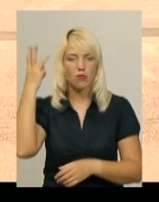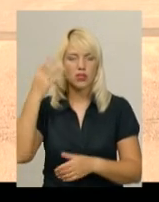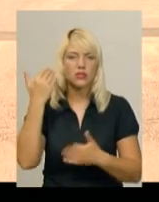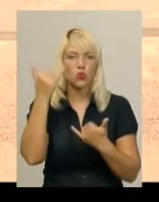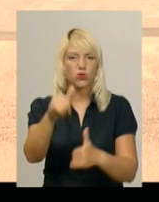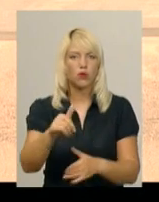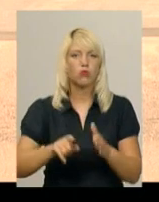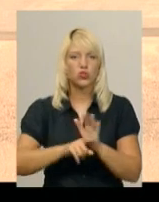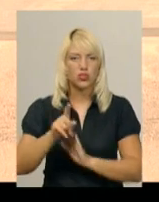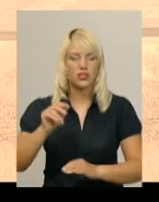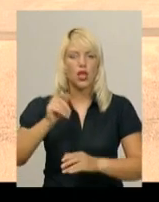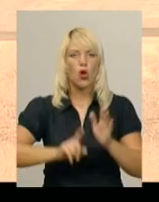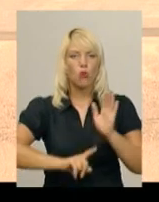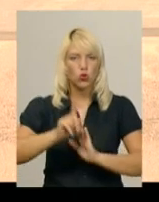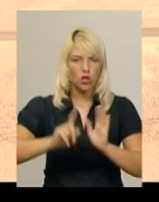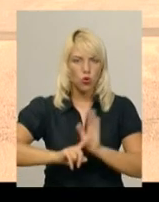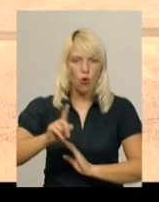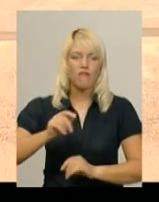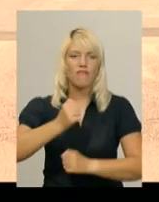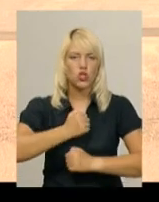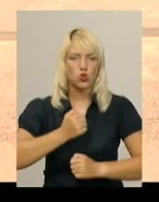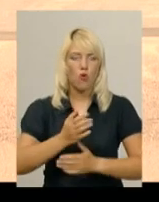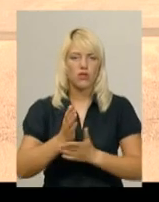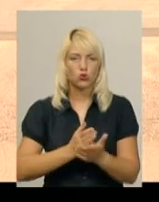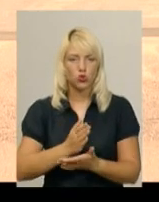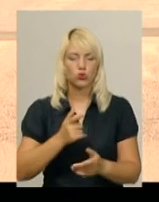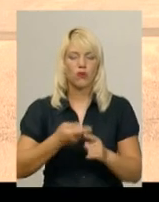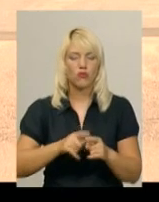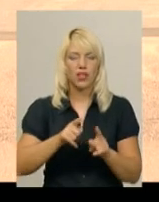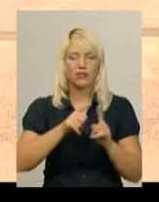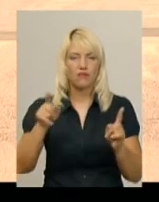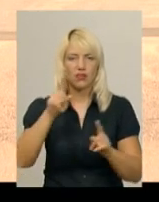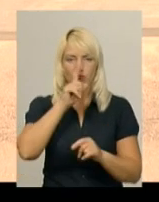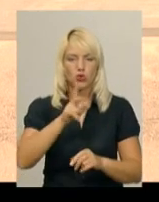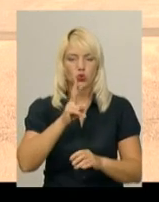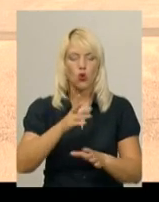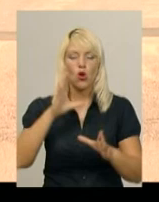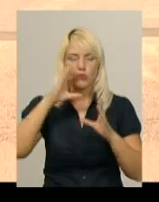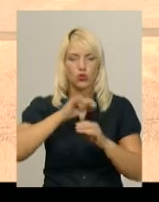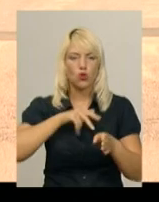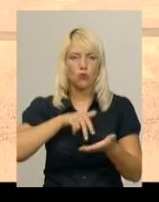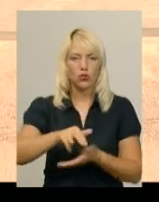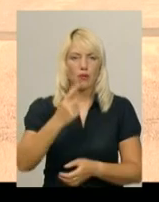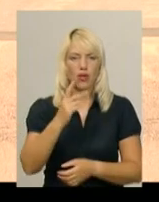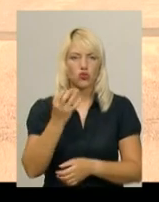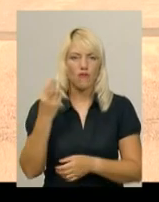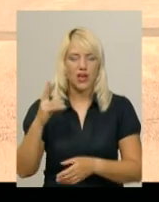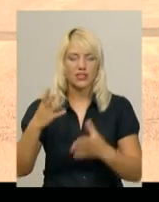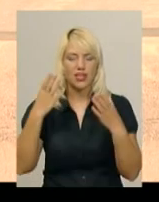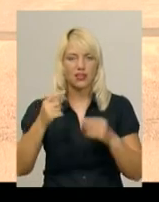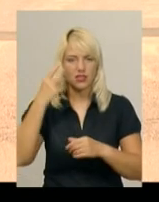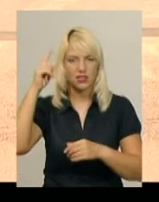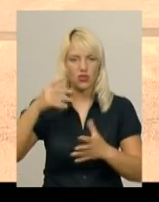розпочинається початкова військова підготовка. Вона триватиме місяць і хто її успішно пройде, 1 вересня на День знань